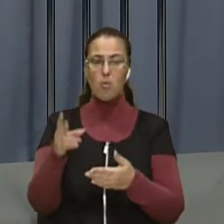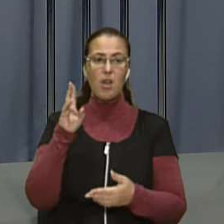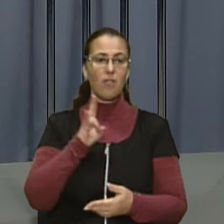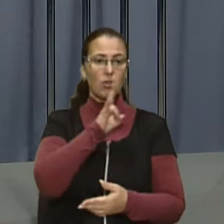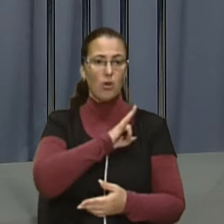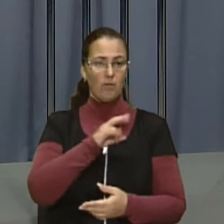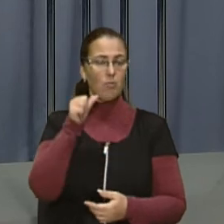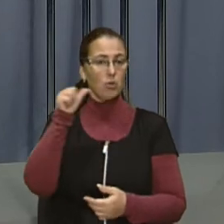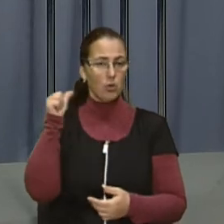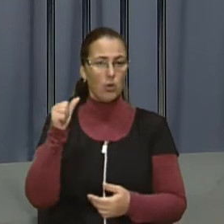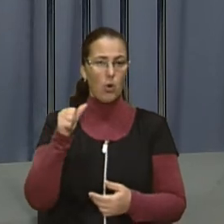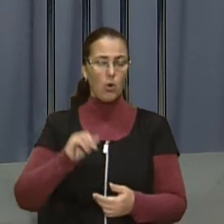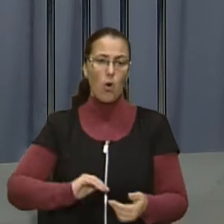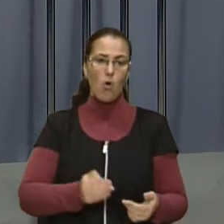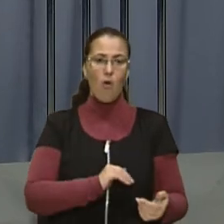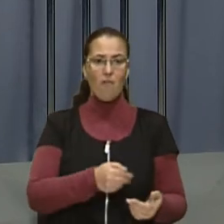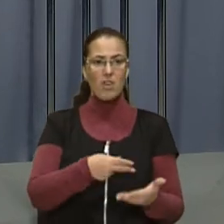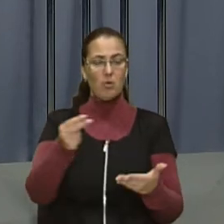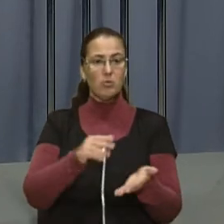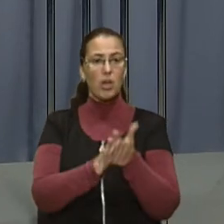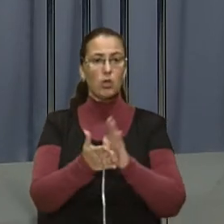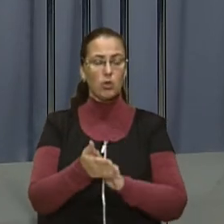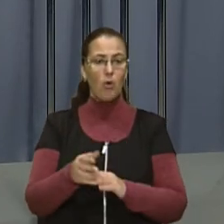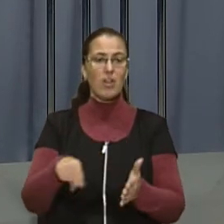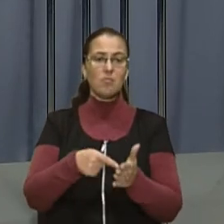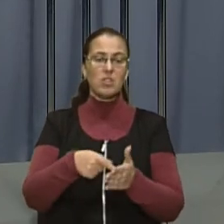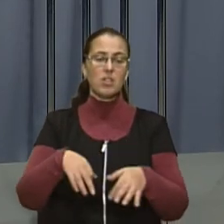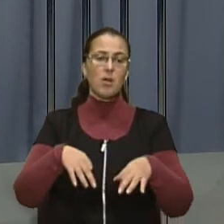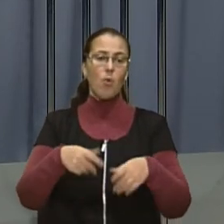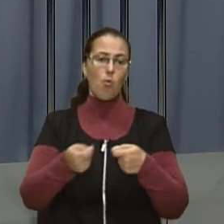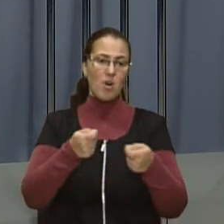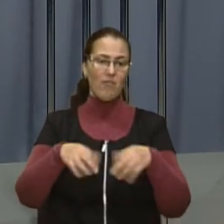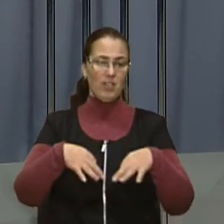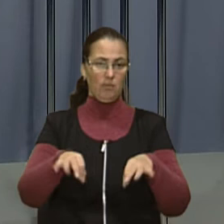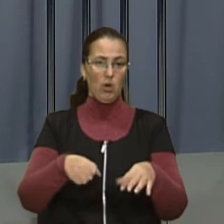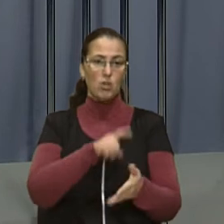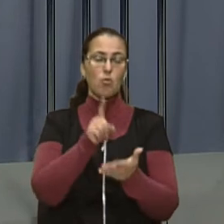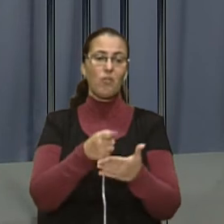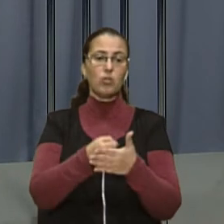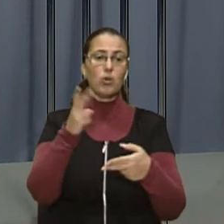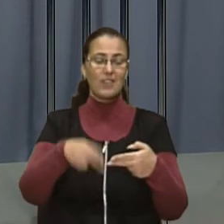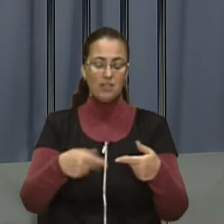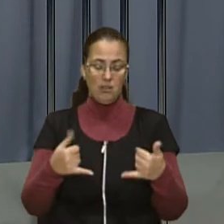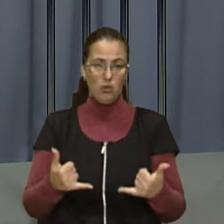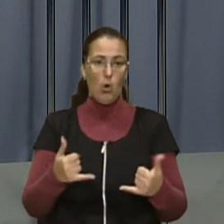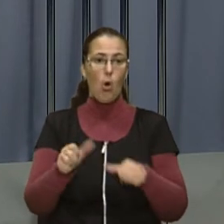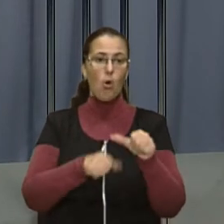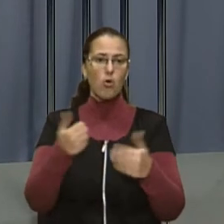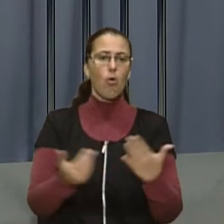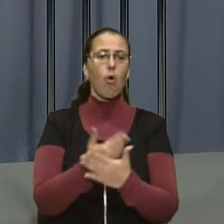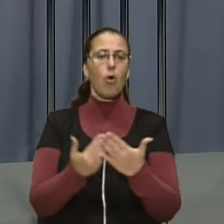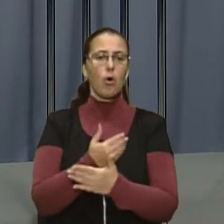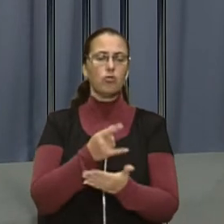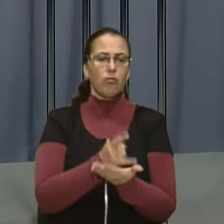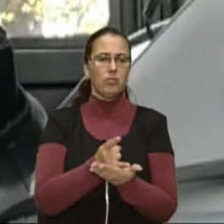«Перевізники» підписали договір із міським управлінням транспорту і повинні до кінця цього року оновити автопарки. Лілія Гончарук